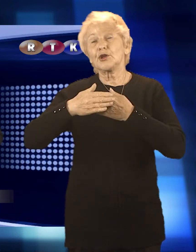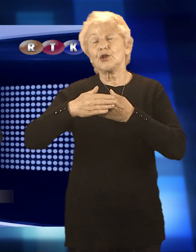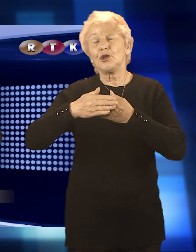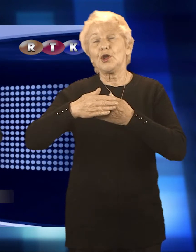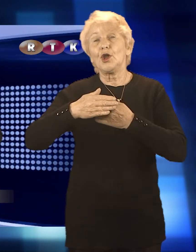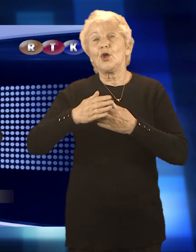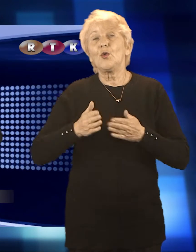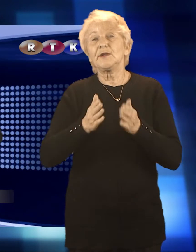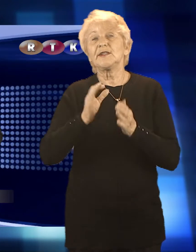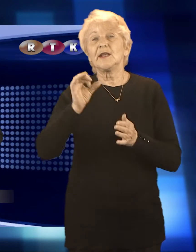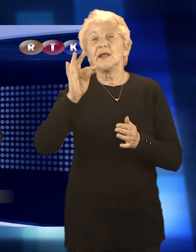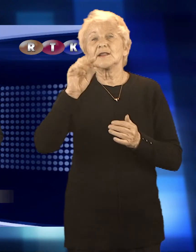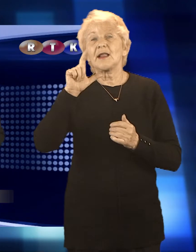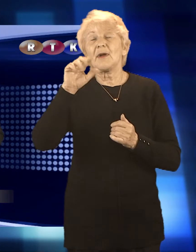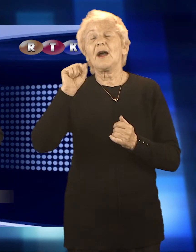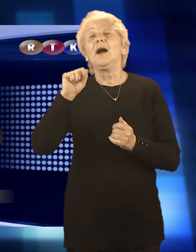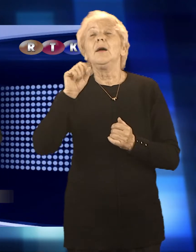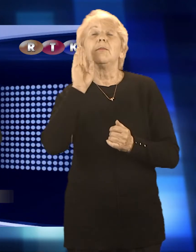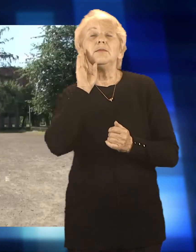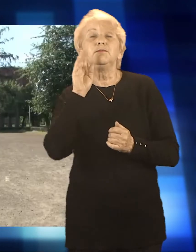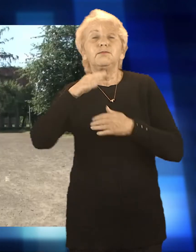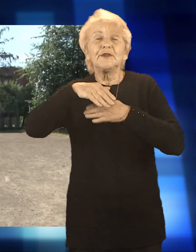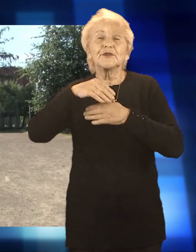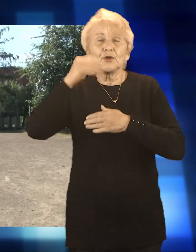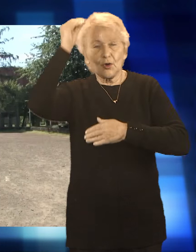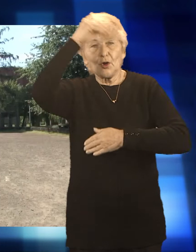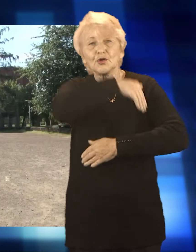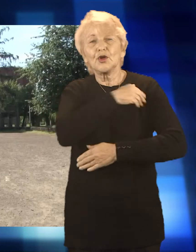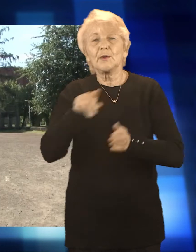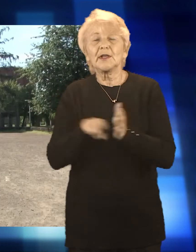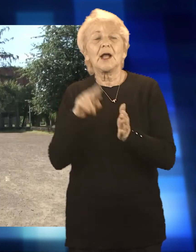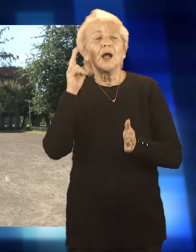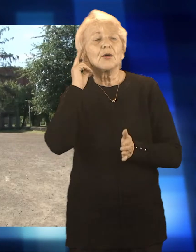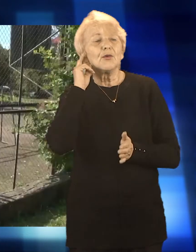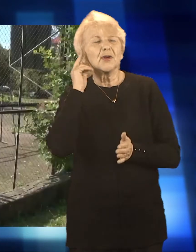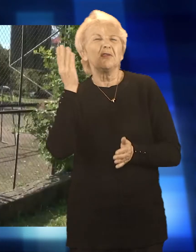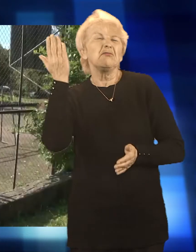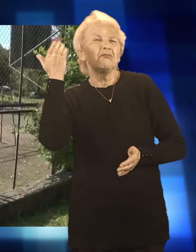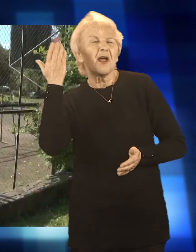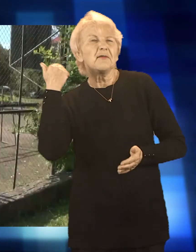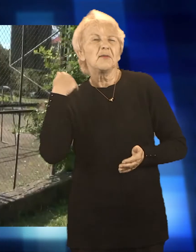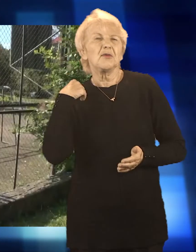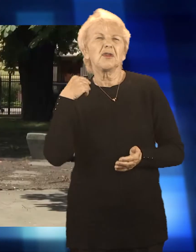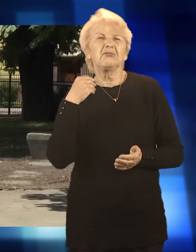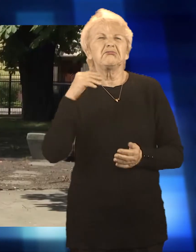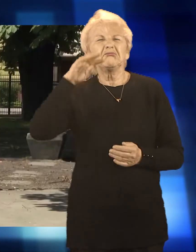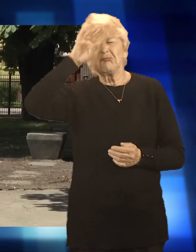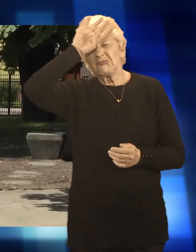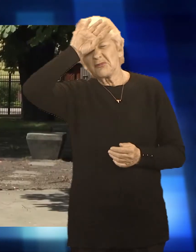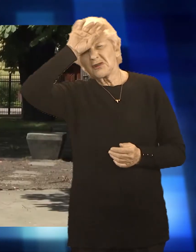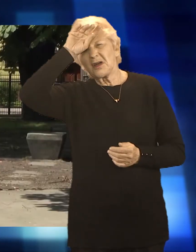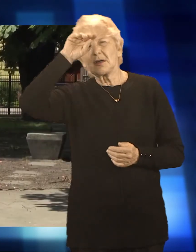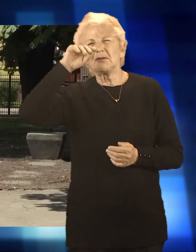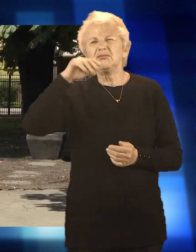który w niczym nie przypomina swojej poprzedniej wersji. Szaro, buro, bez pomysłu, bez koloru i bez ludzi. Tak